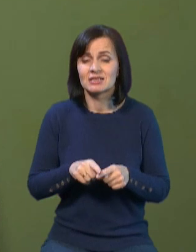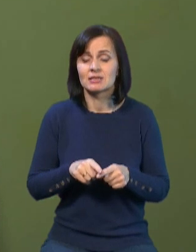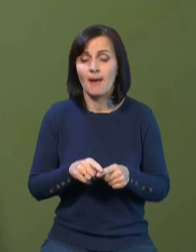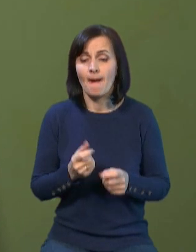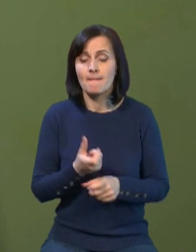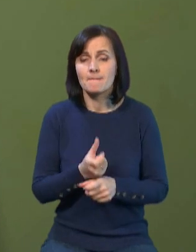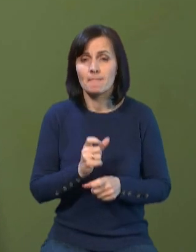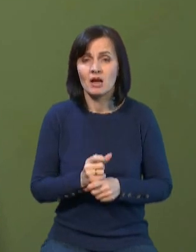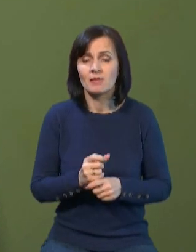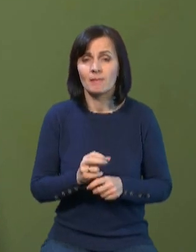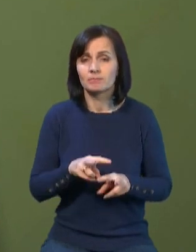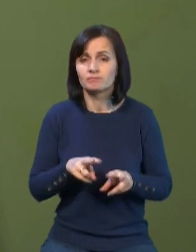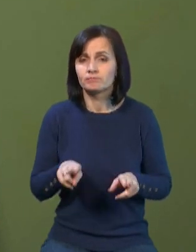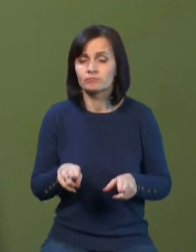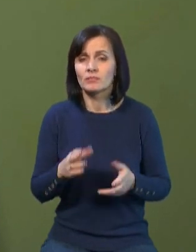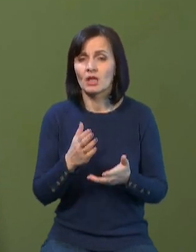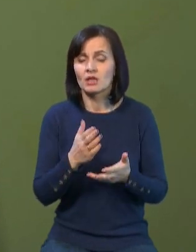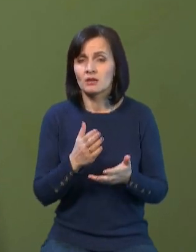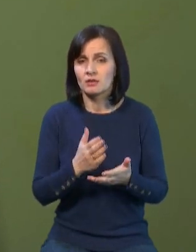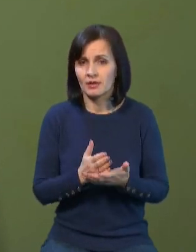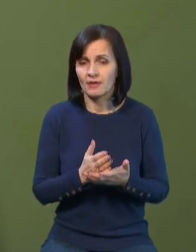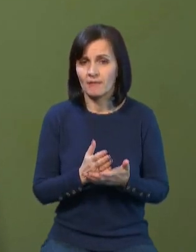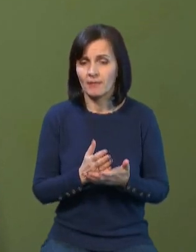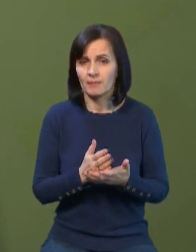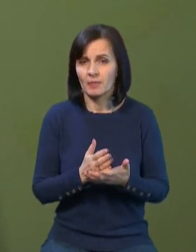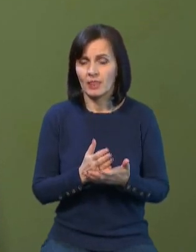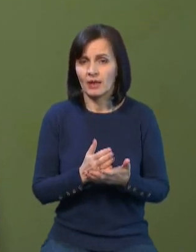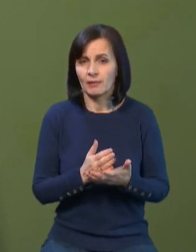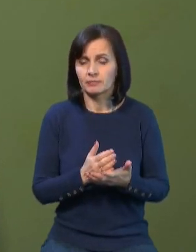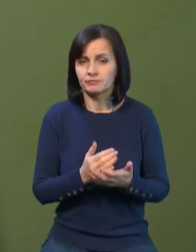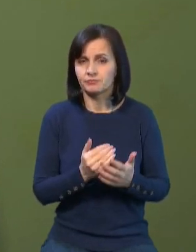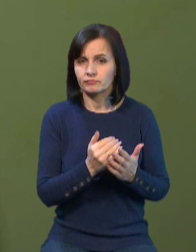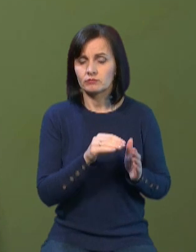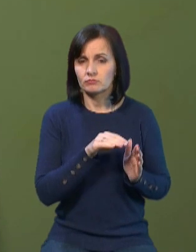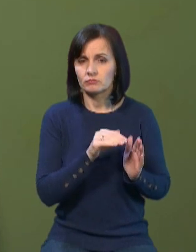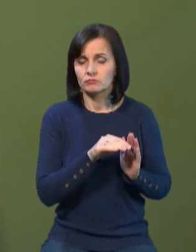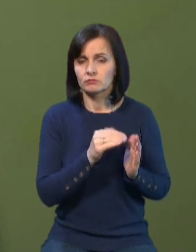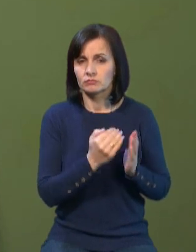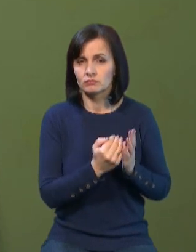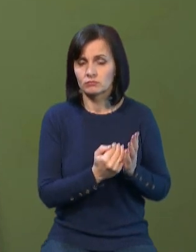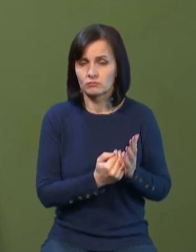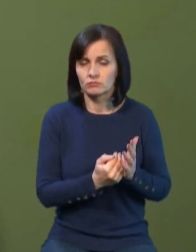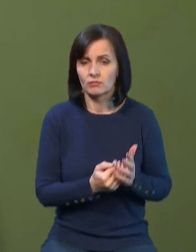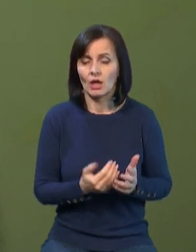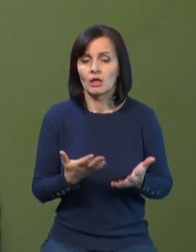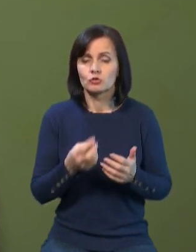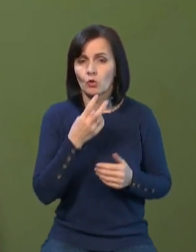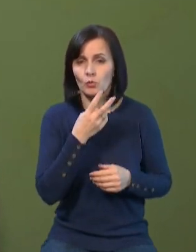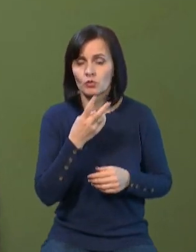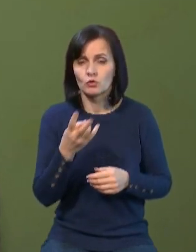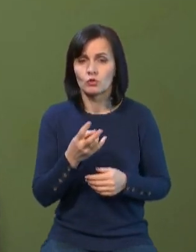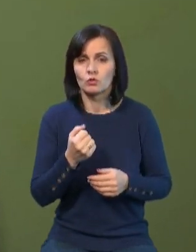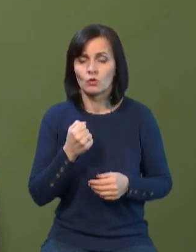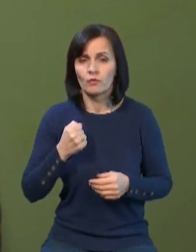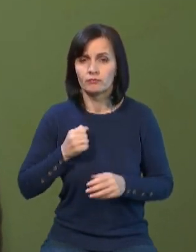Це втричі, наприклад, більше, ніж є у Фінляндії у строю. Тобто, це значна кількість. Якщо подивитися навіть на армії, там, на кшталт